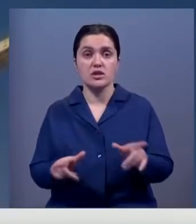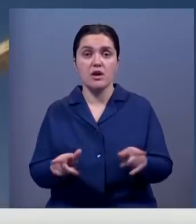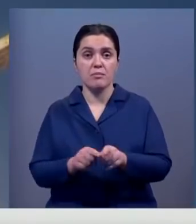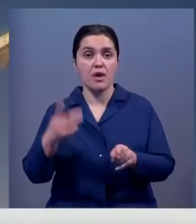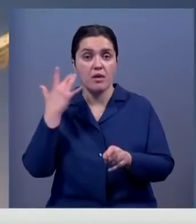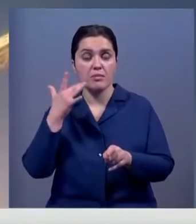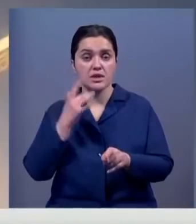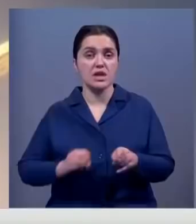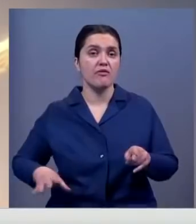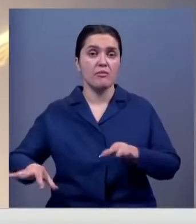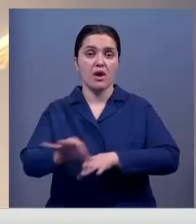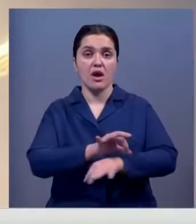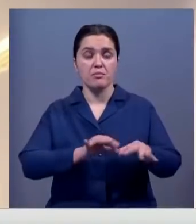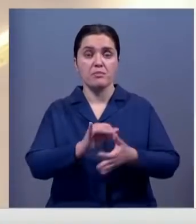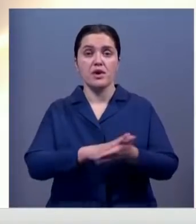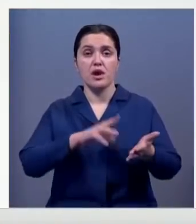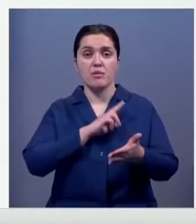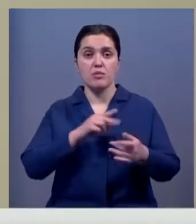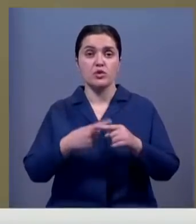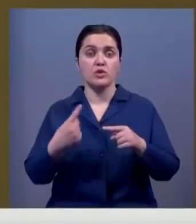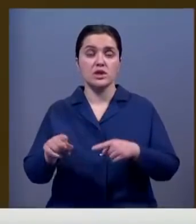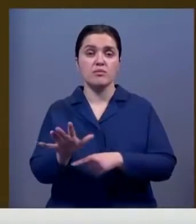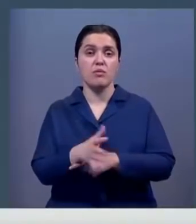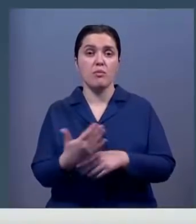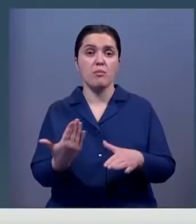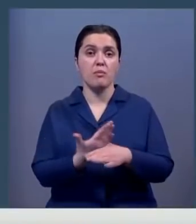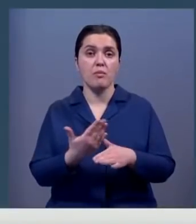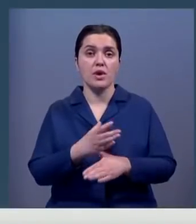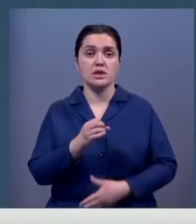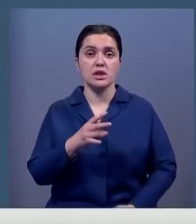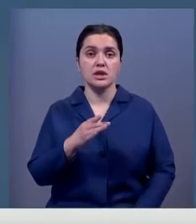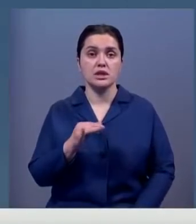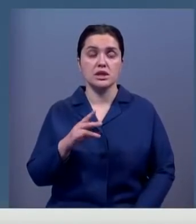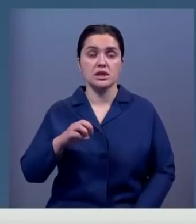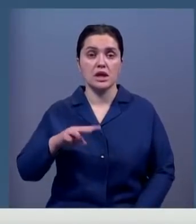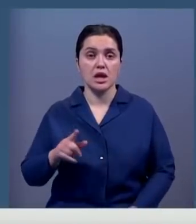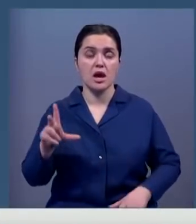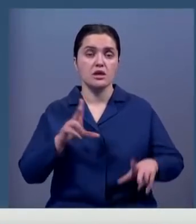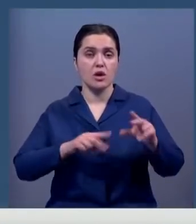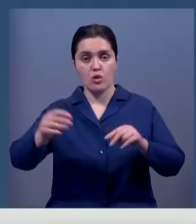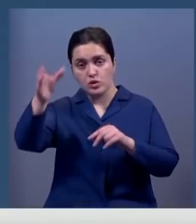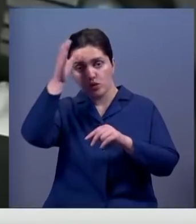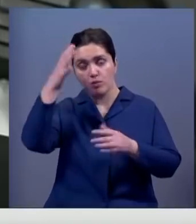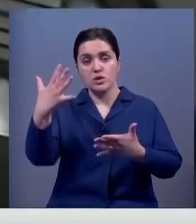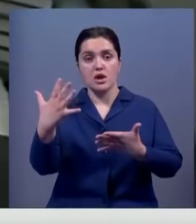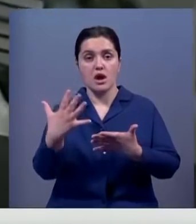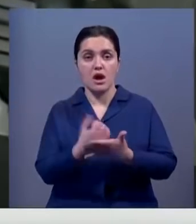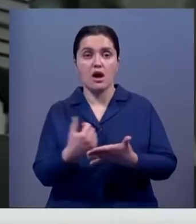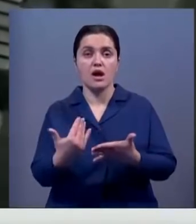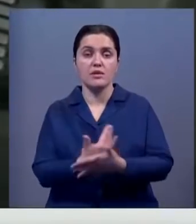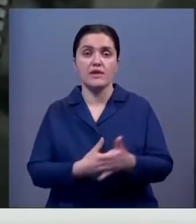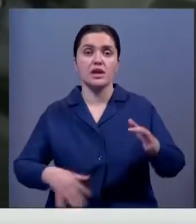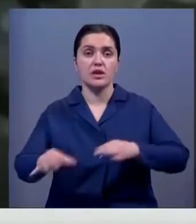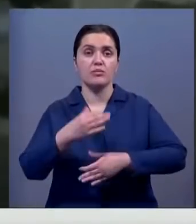американско-европейский проект. Он продолжит работу других спутников. При этом с помощью Sentinel-6, надеются ученые, им удастся